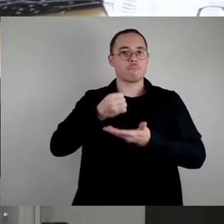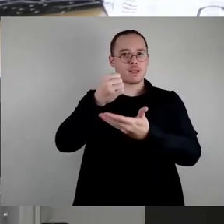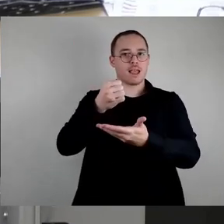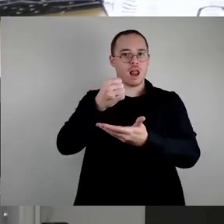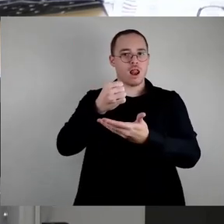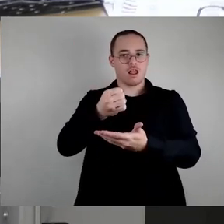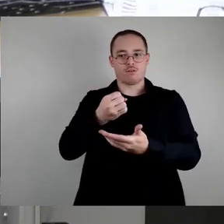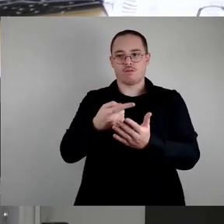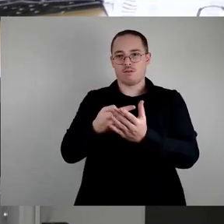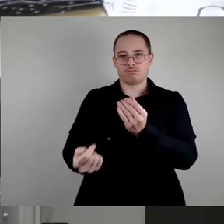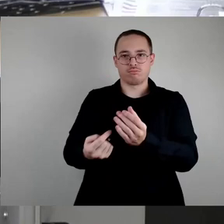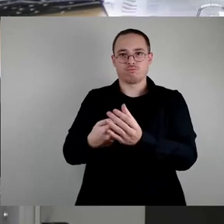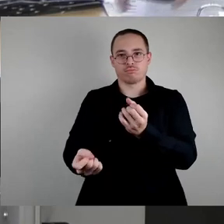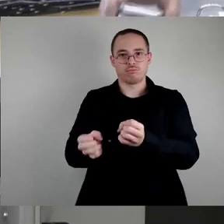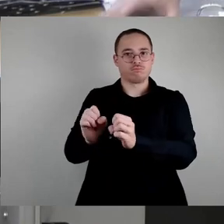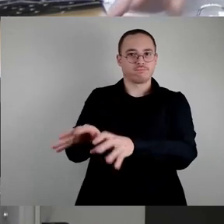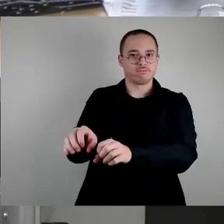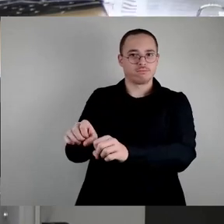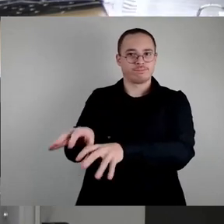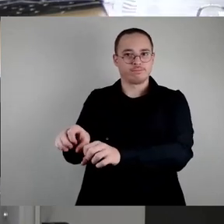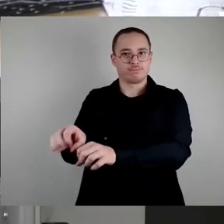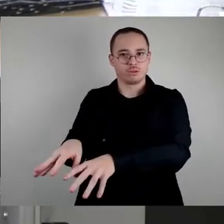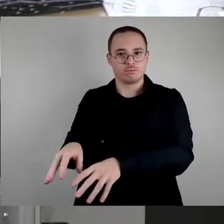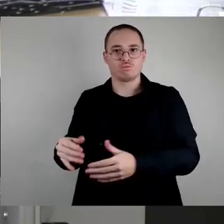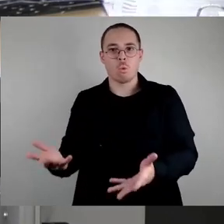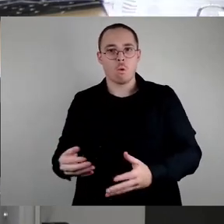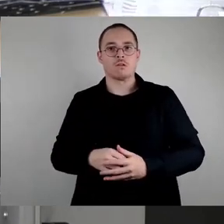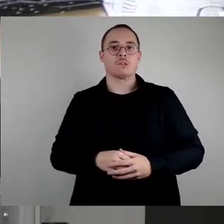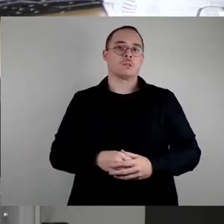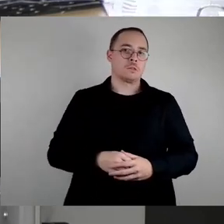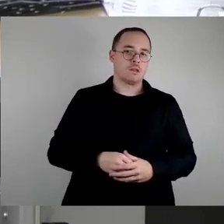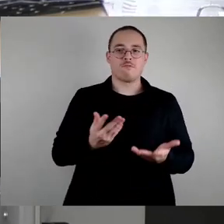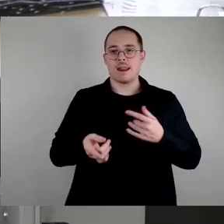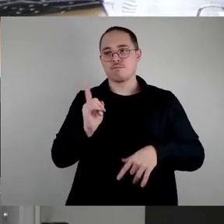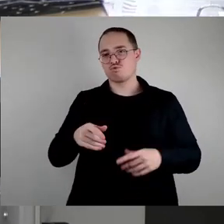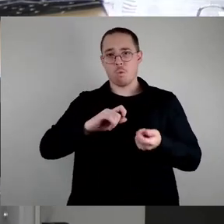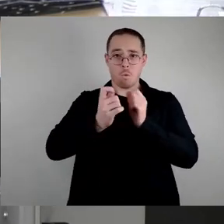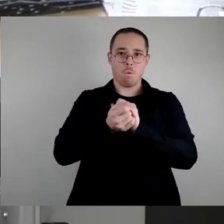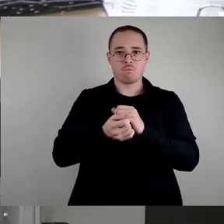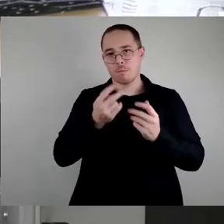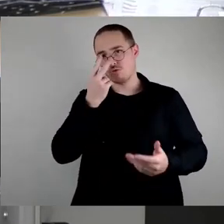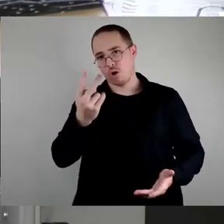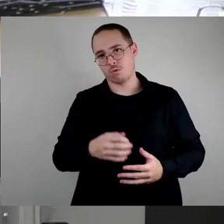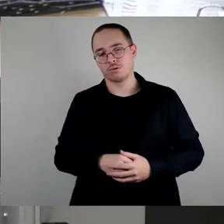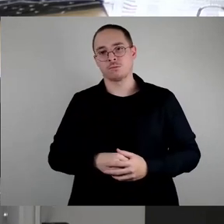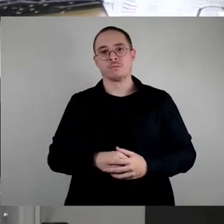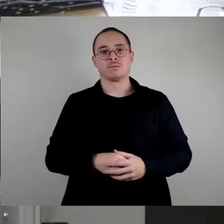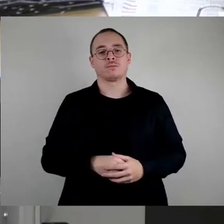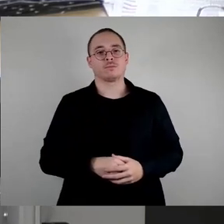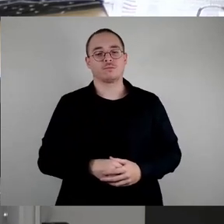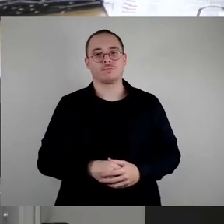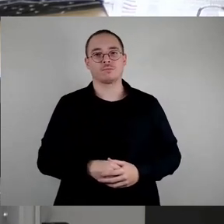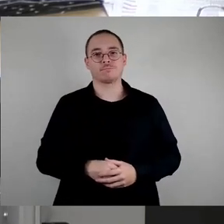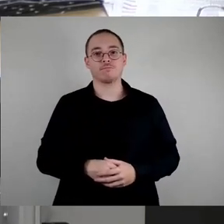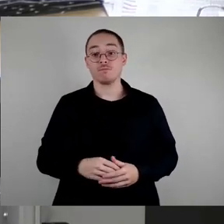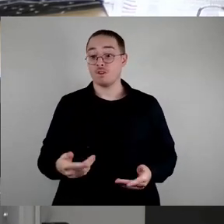in der Entscheidungsgewalt der Stadtbezirksbeirätinnen und Stadtbezirksbeiräte. Spannend finde ich auch, dass insbesondere auch